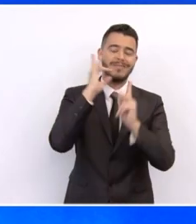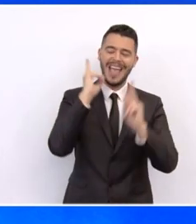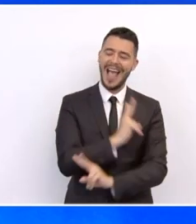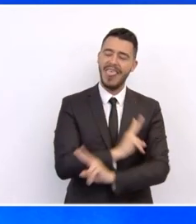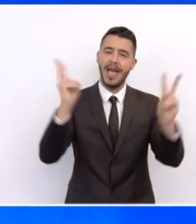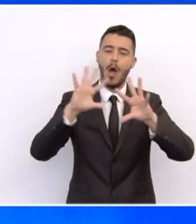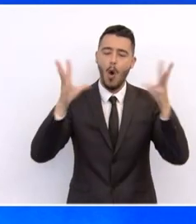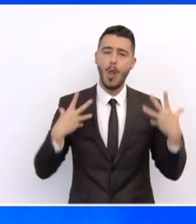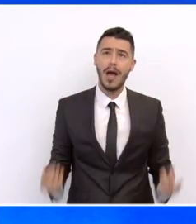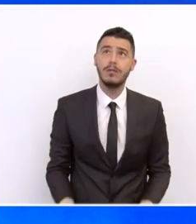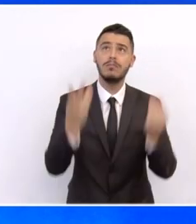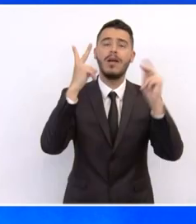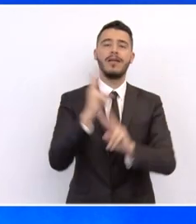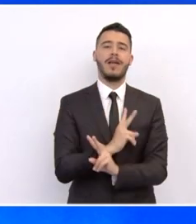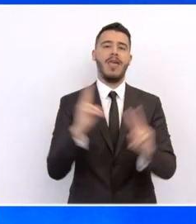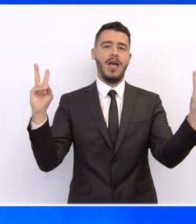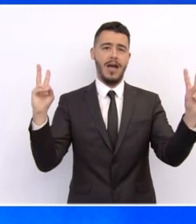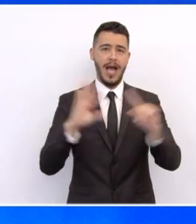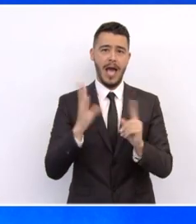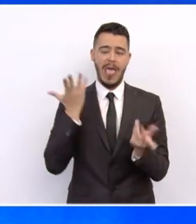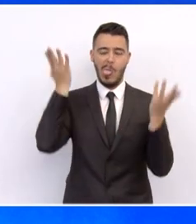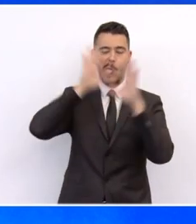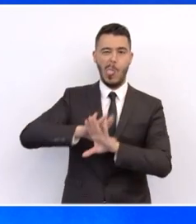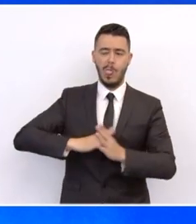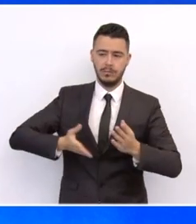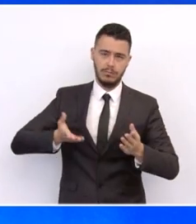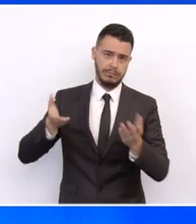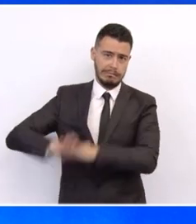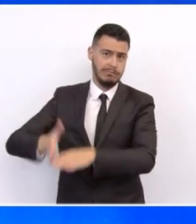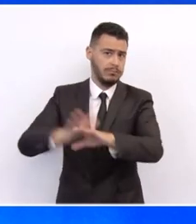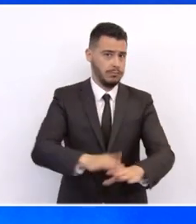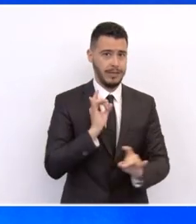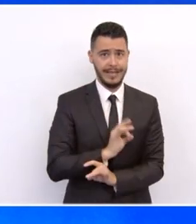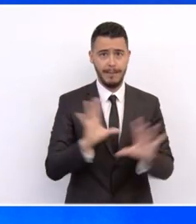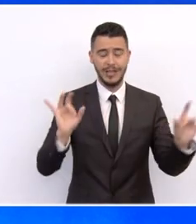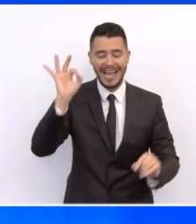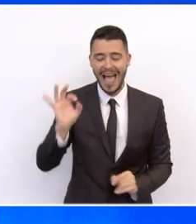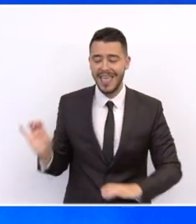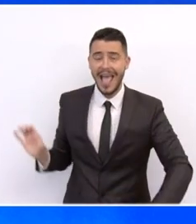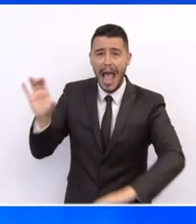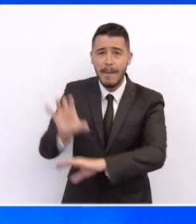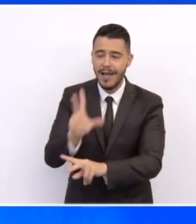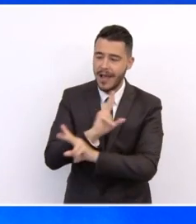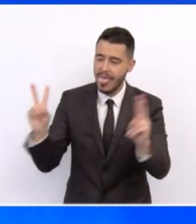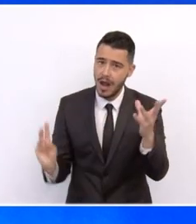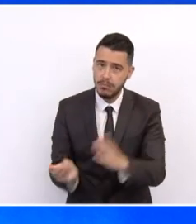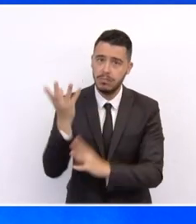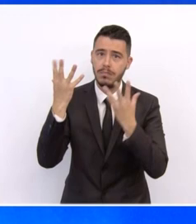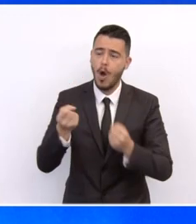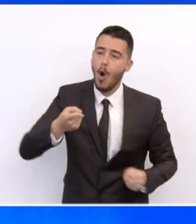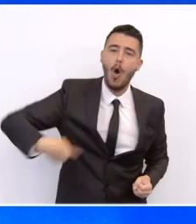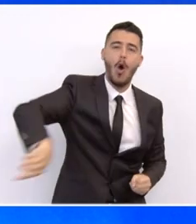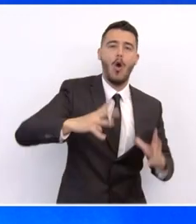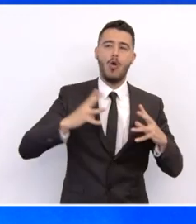λογοδοσία για την πορεία εξέλιξης κάθε επένδυσης και κάθε μεταρρύθμισης. Με άλλα λόγια, παρουσιάζεται μπροστά μας μια τεράστια